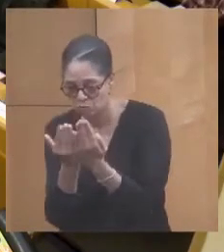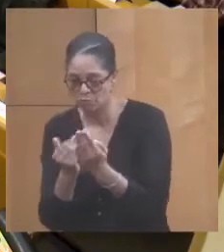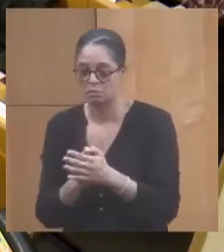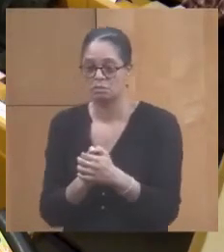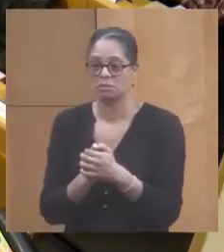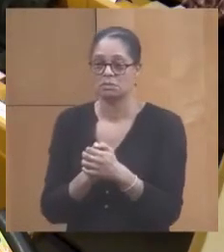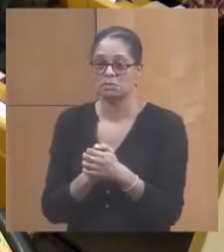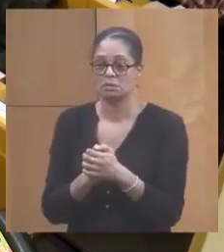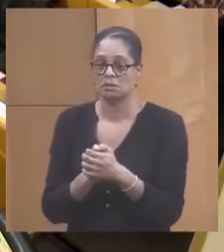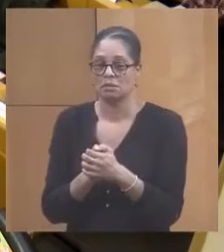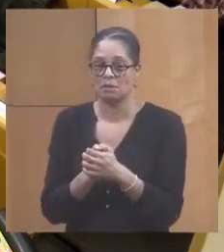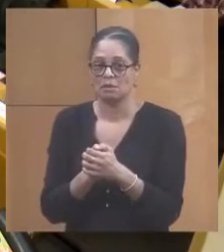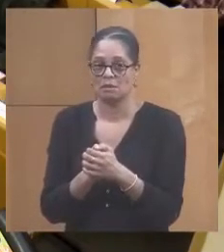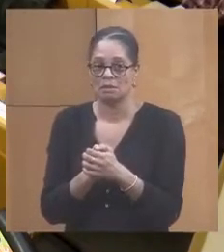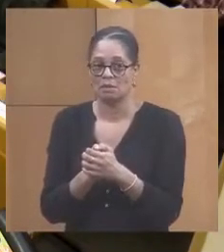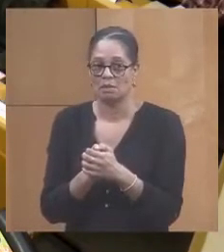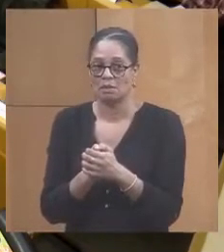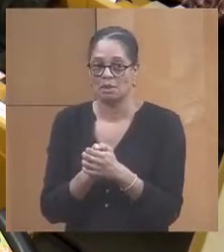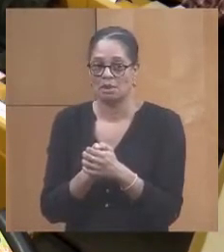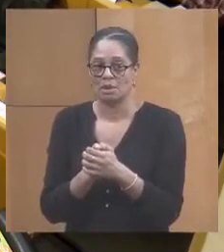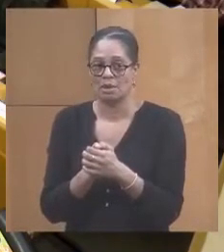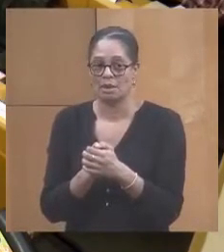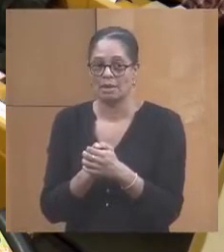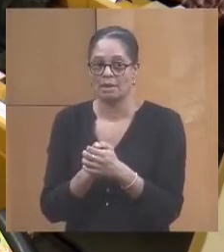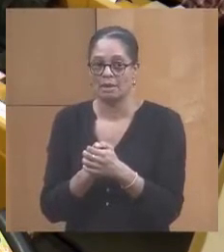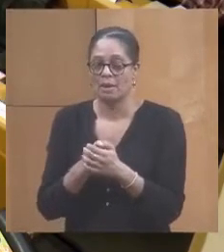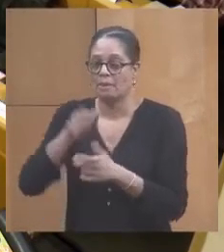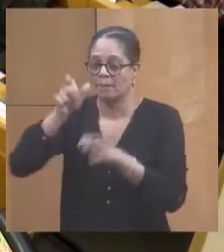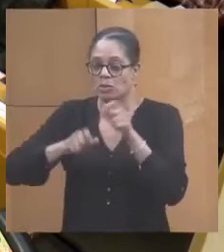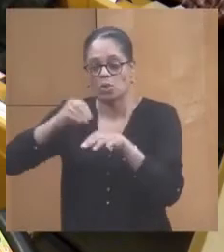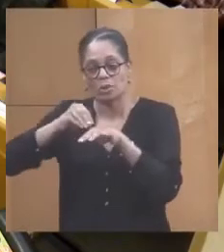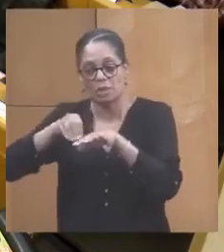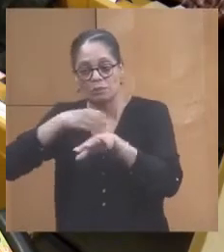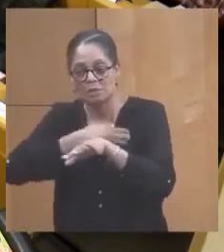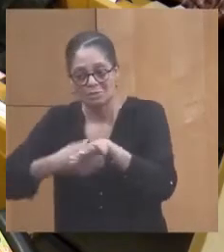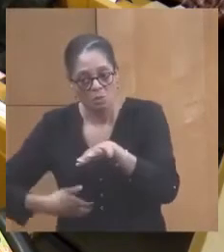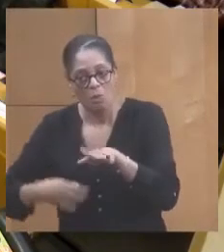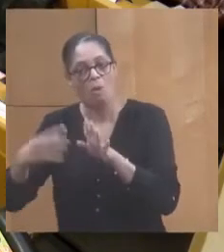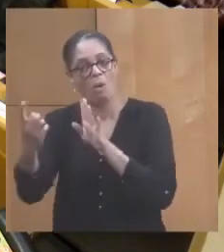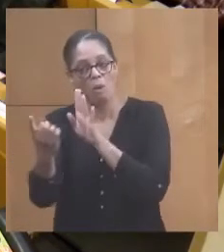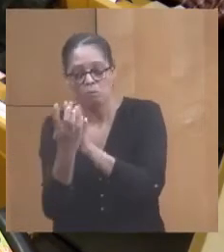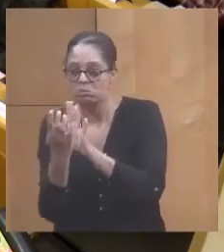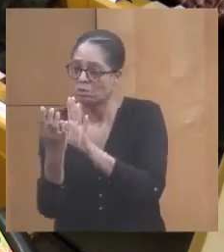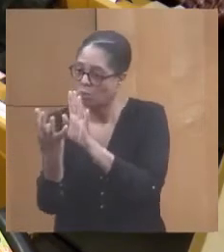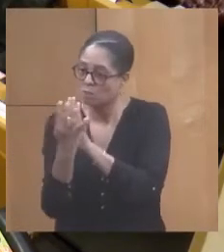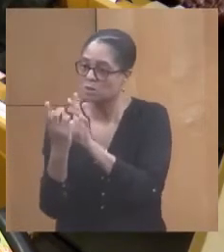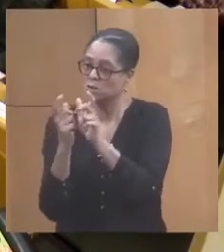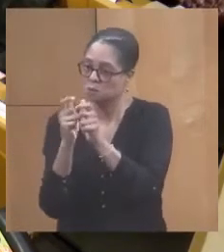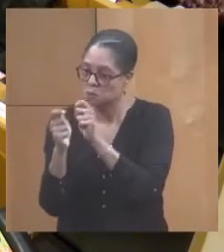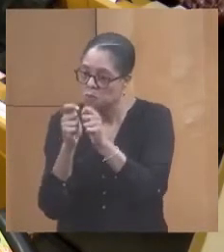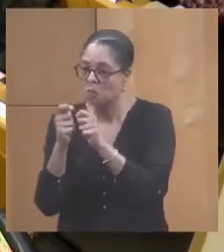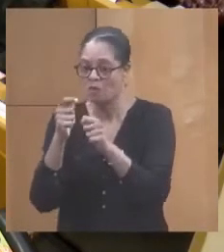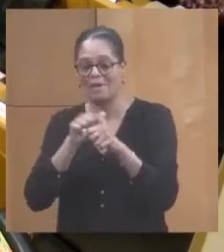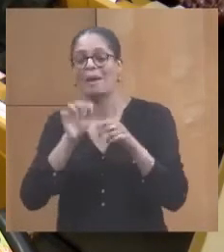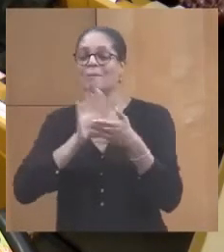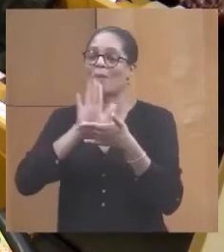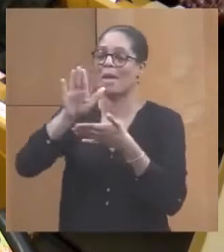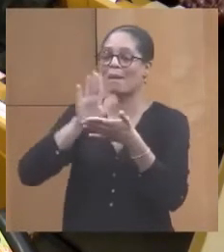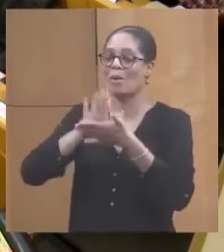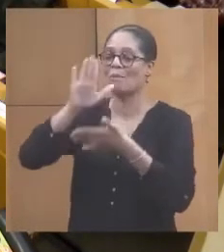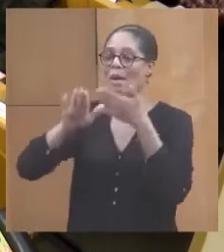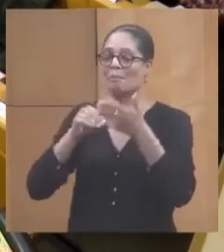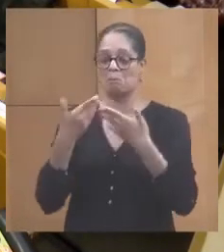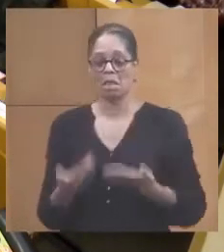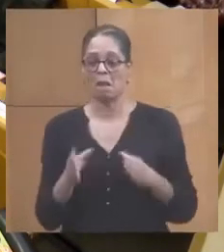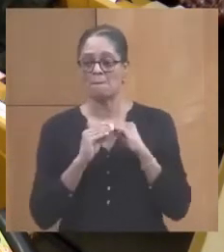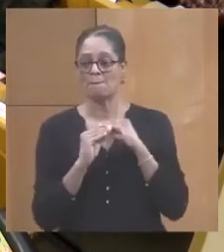fait, ont rencontré les conseillers municipaux responsables de la pêche, ont fait des promesses. Jusqu'à ce